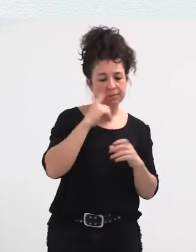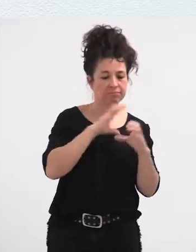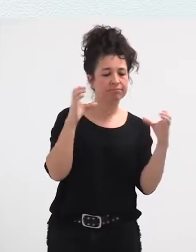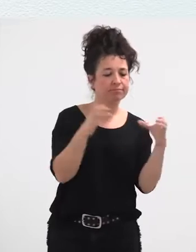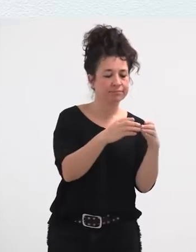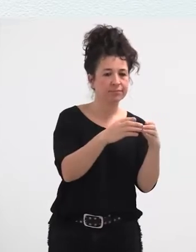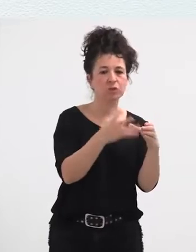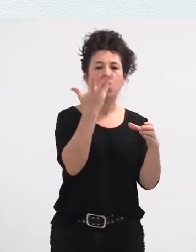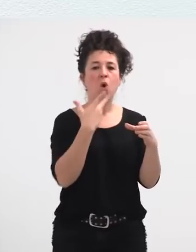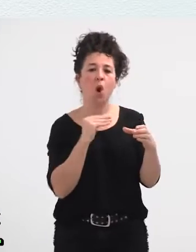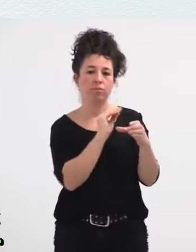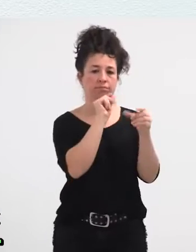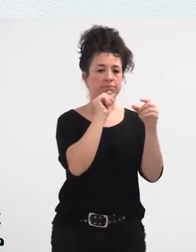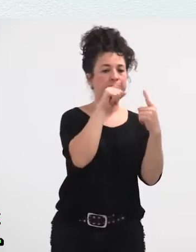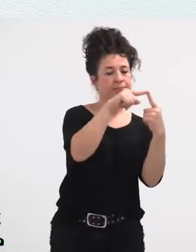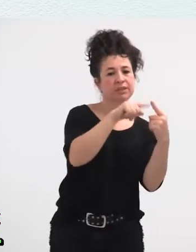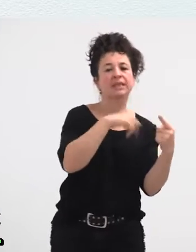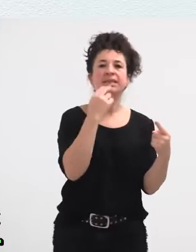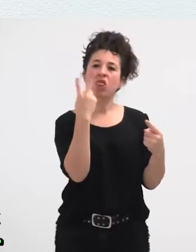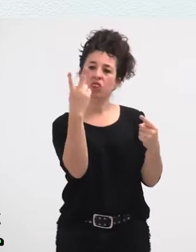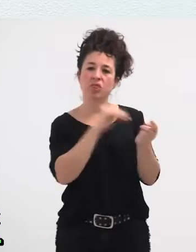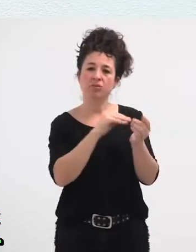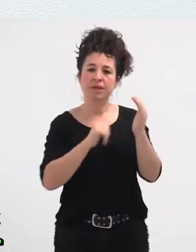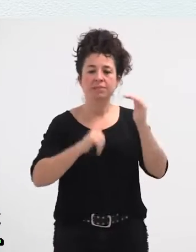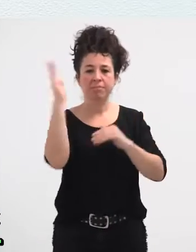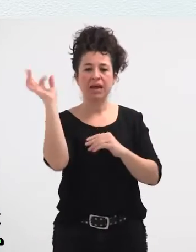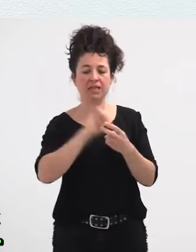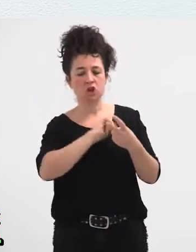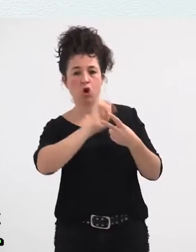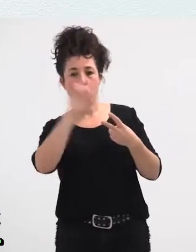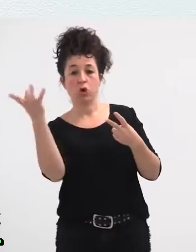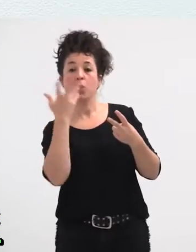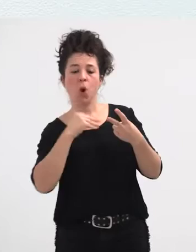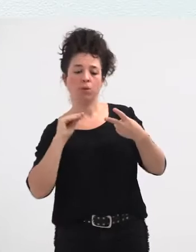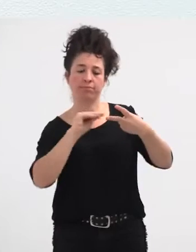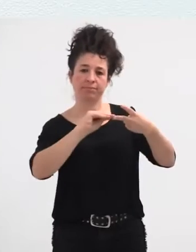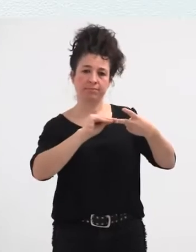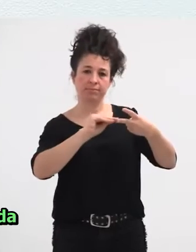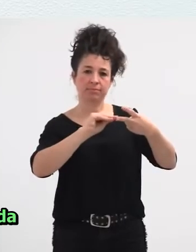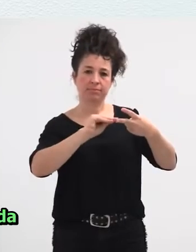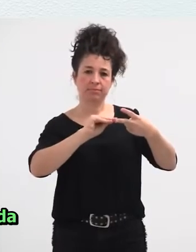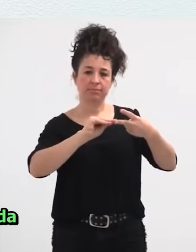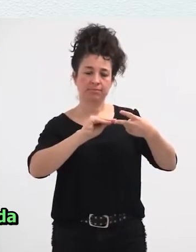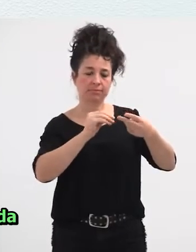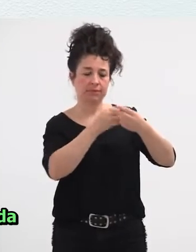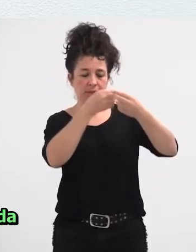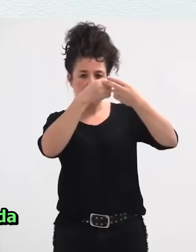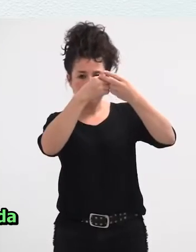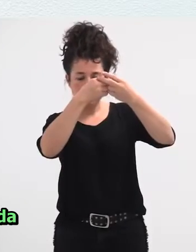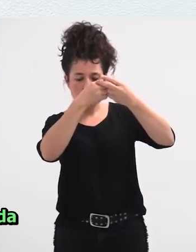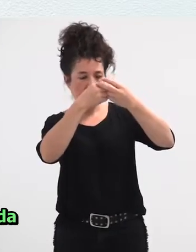kolore batekin margotu zituen bi aldiz, baina gehiago atera di denak beste baka kolore batekin margotu zituen eta galerako